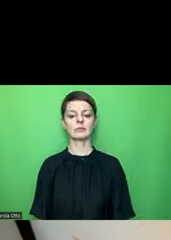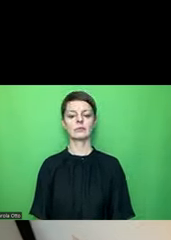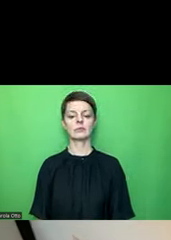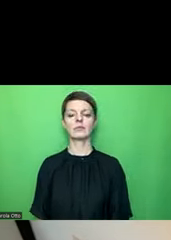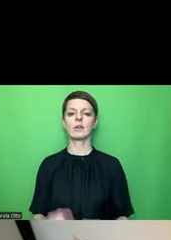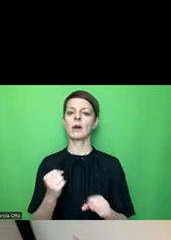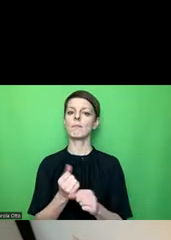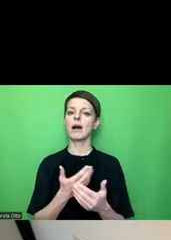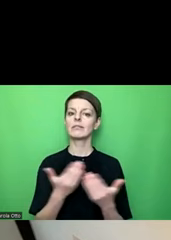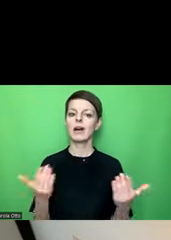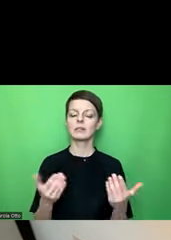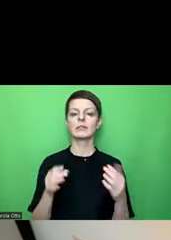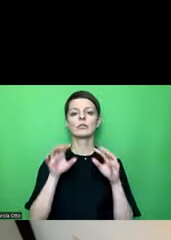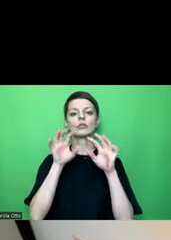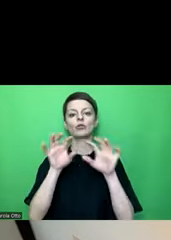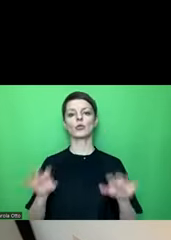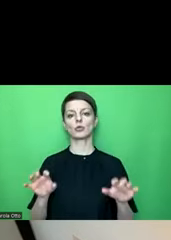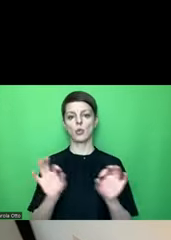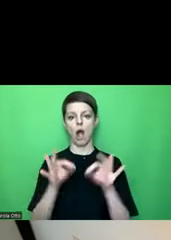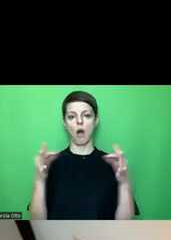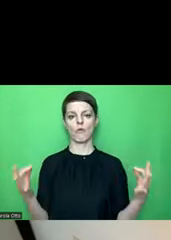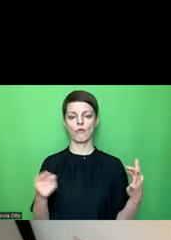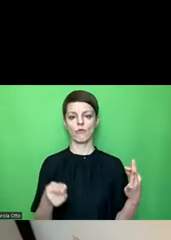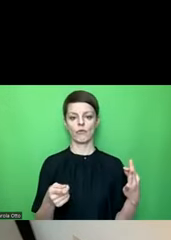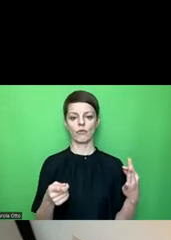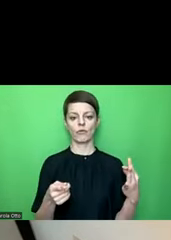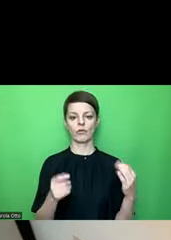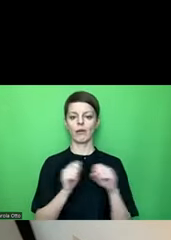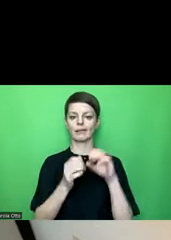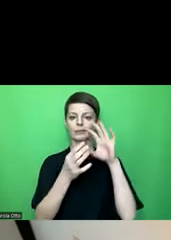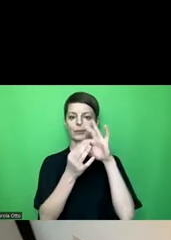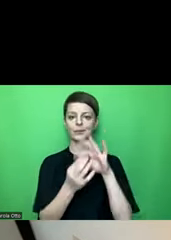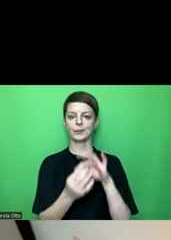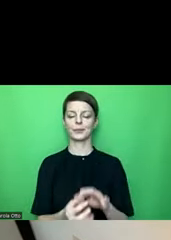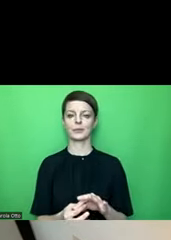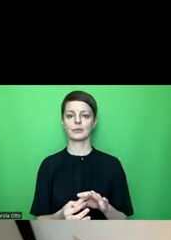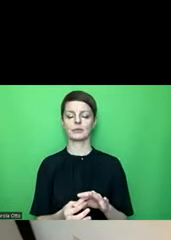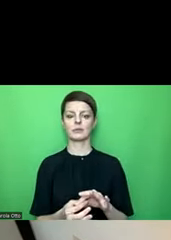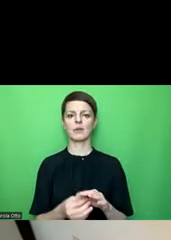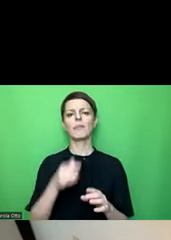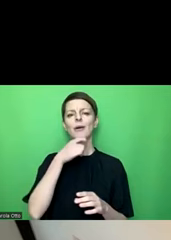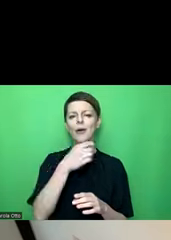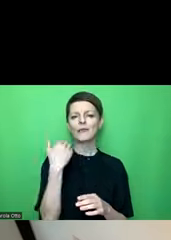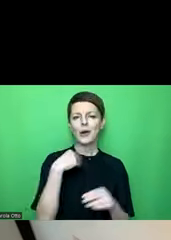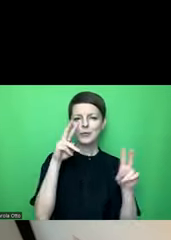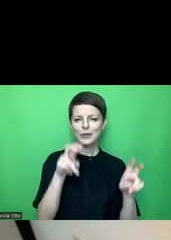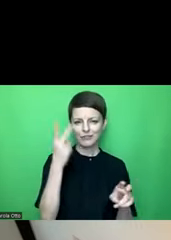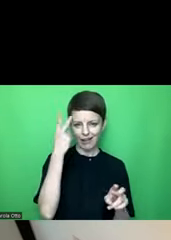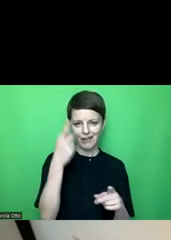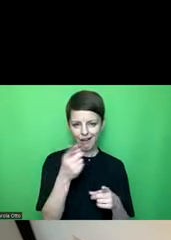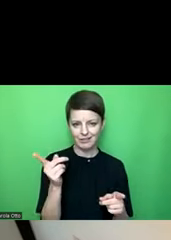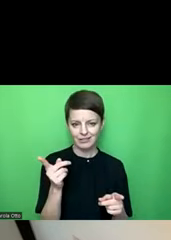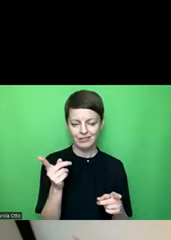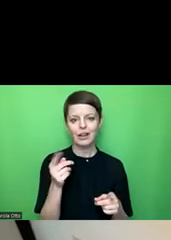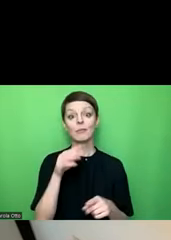war, eine Struktur, an der ich entlang gehen kann im Dokument. Bei Word waren das die Überschriften. Bei Excel